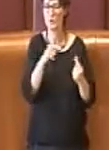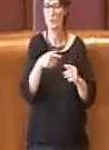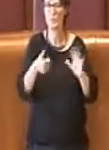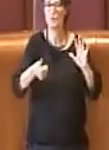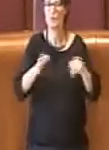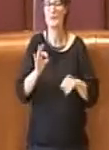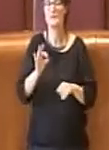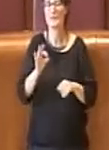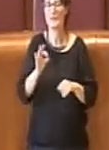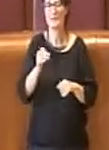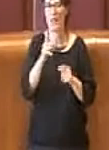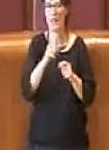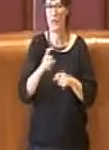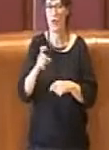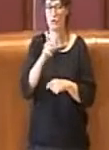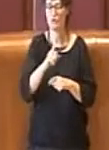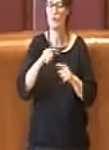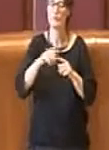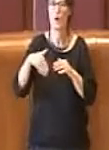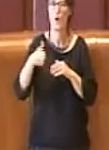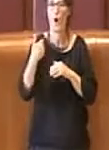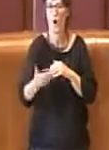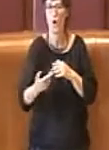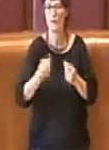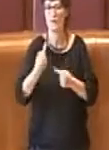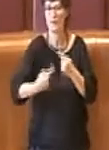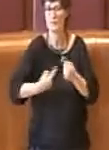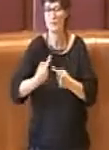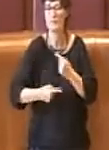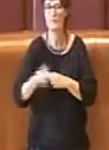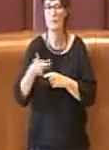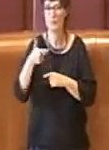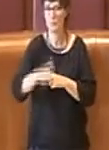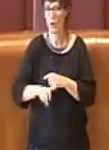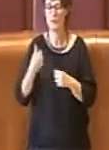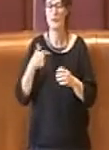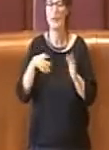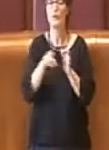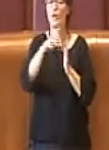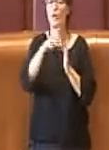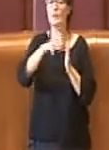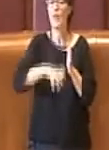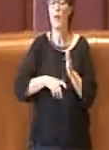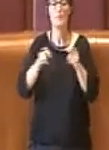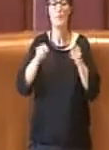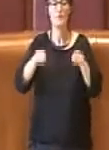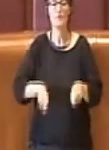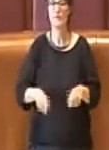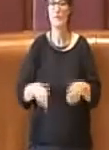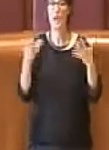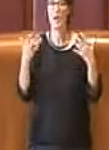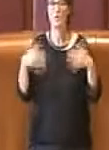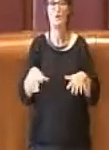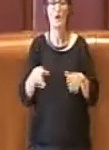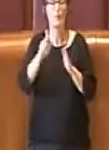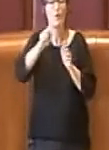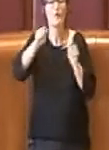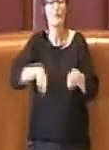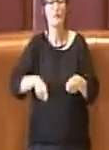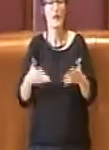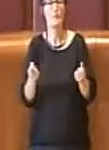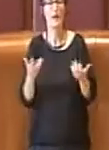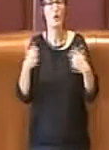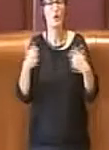motivazione è questa, la delibera era operativa sin dal 31 marzo.